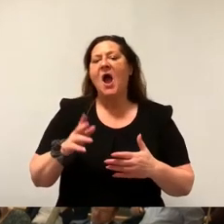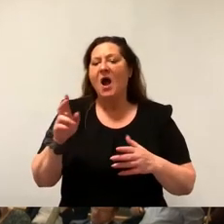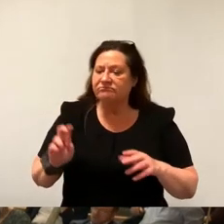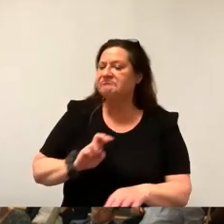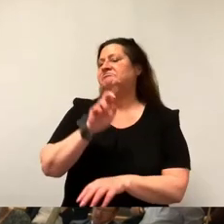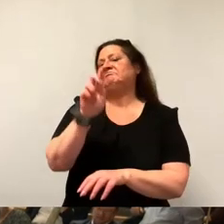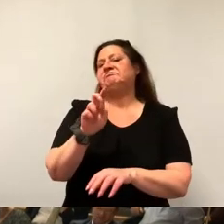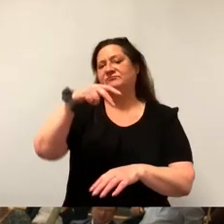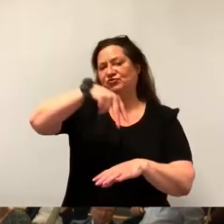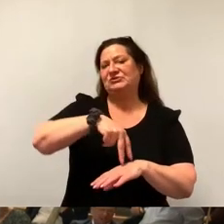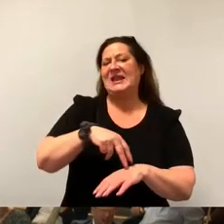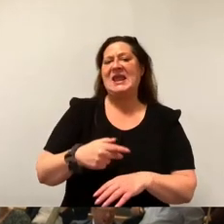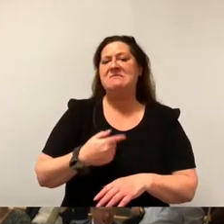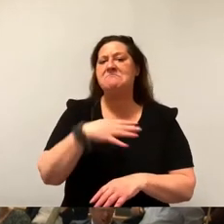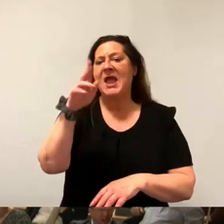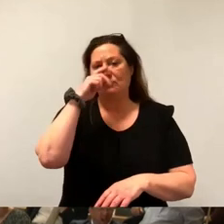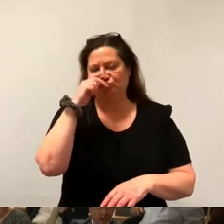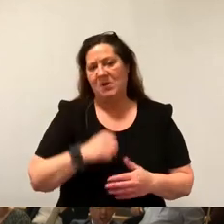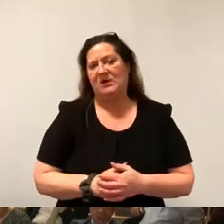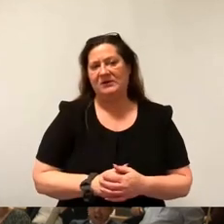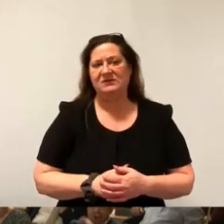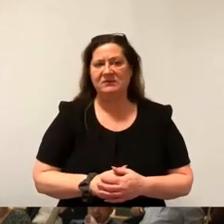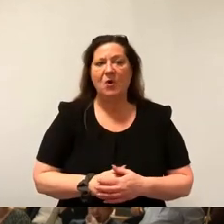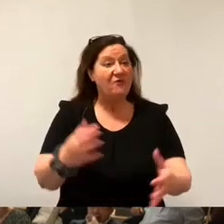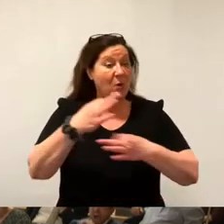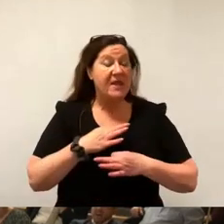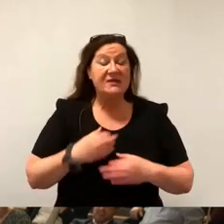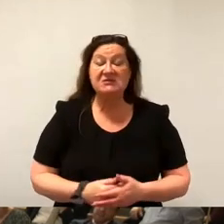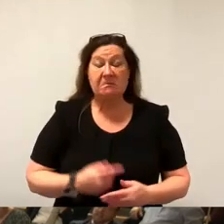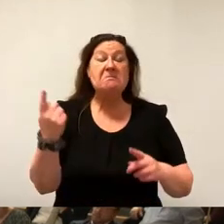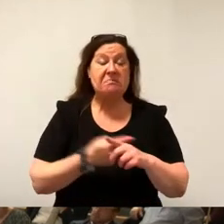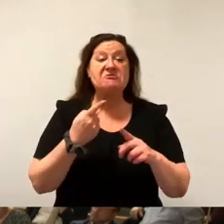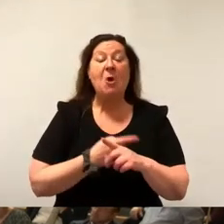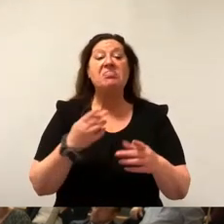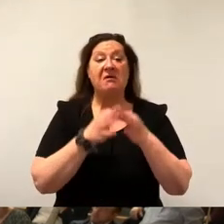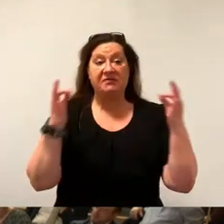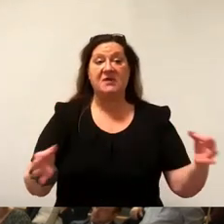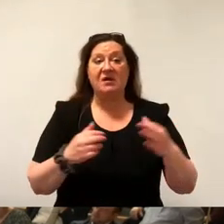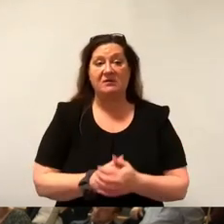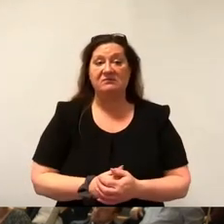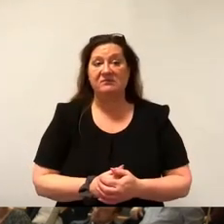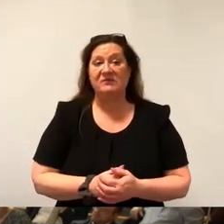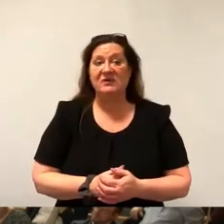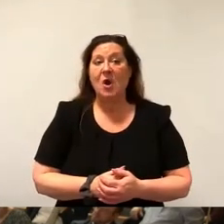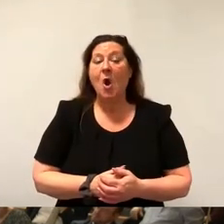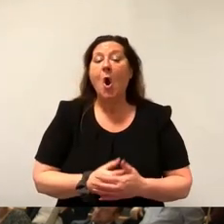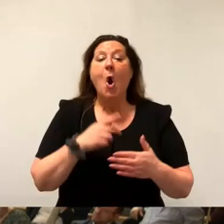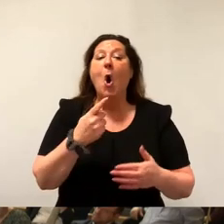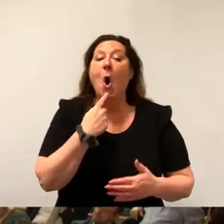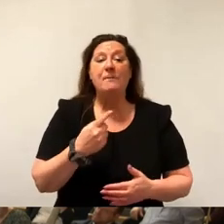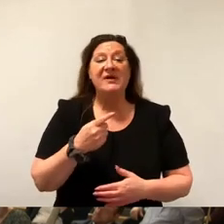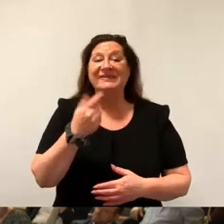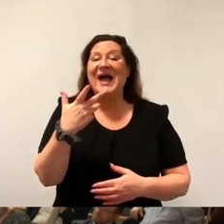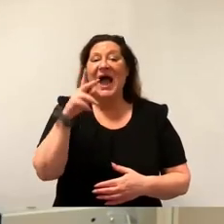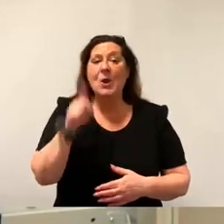Also, Peter Krüger, doch, es ist ein großer Tag für mich. Sei es darum, ob es jetzt 300 Millionen sind oder rund 300 Millionen oder